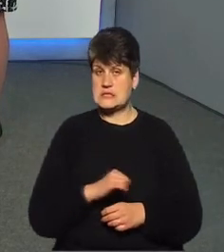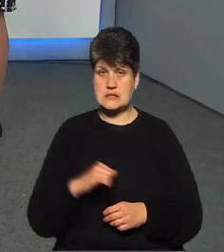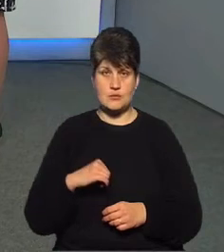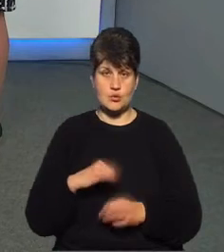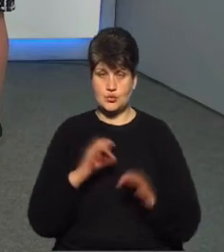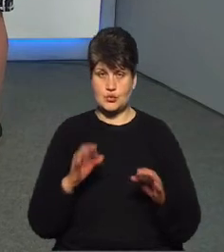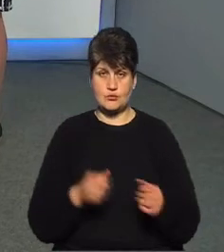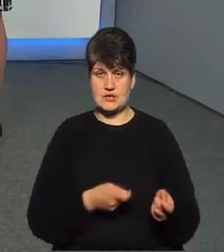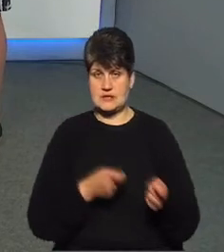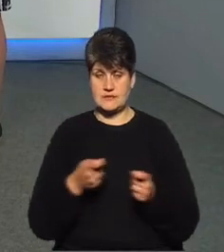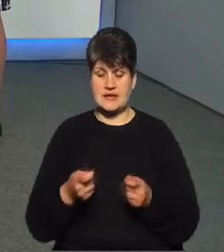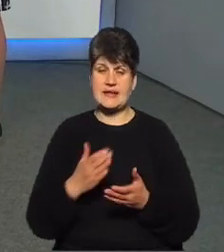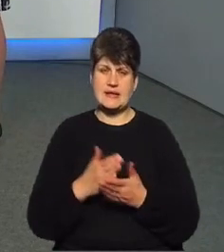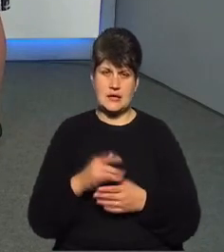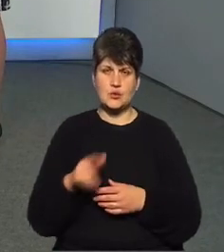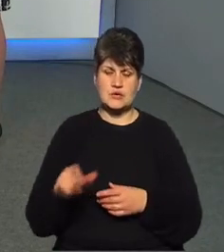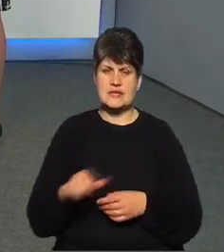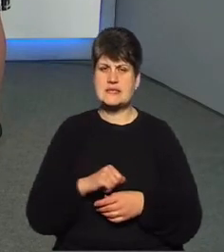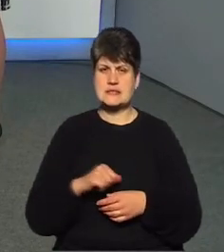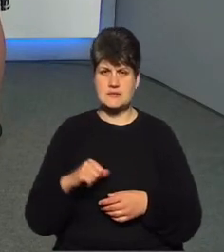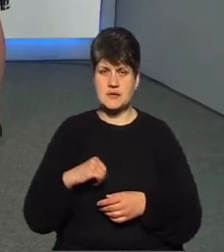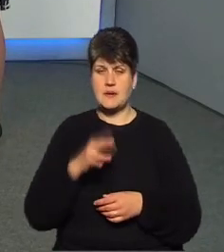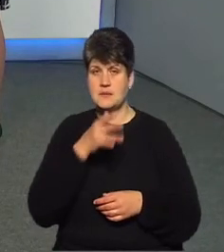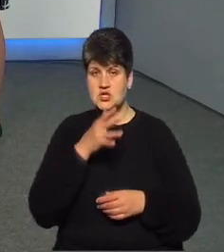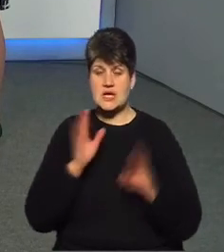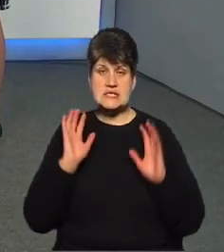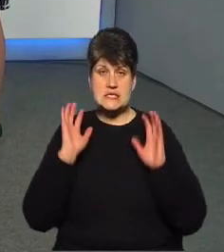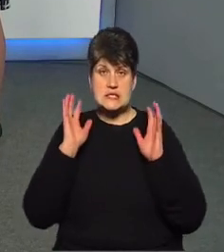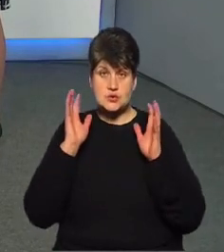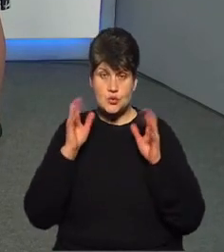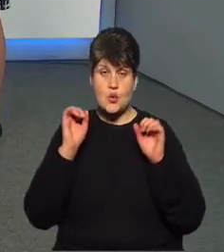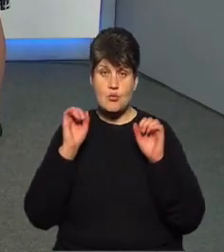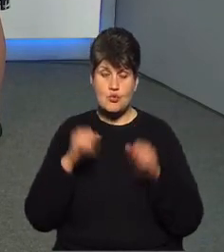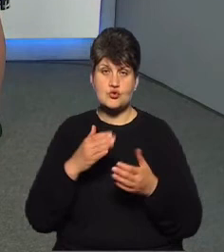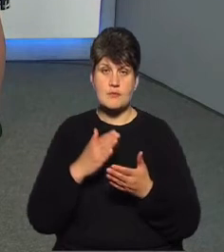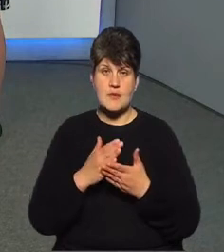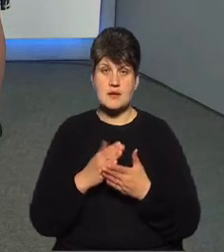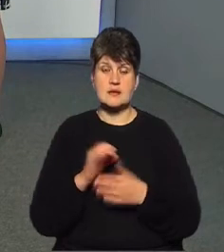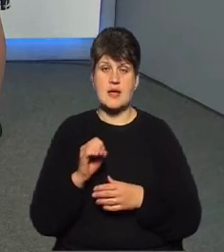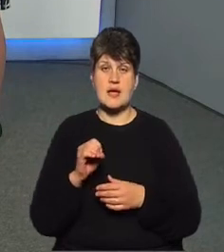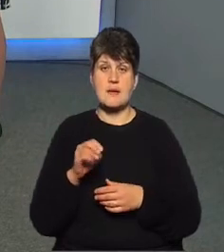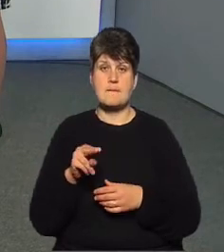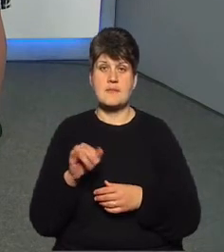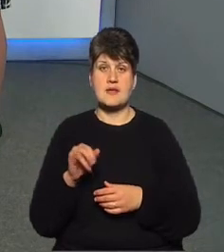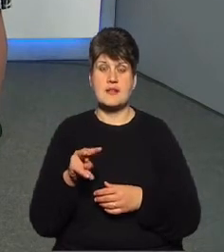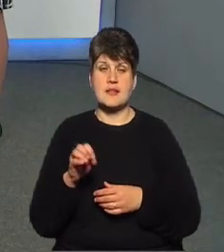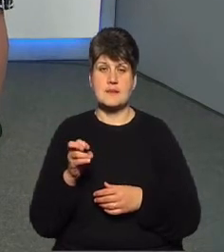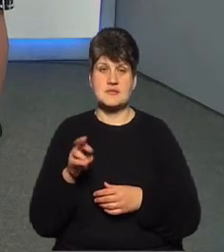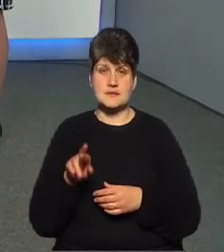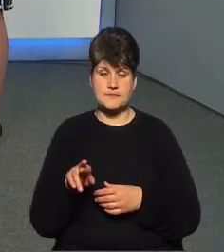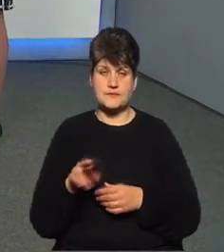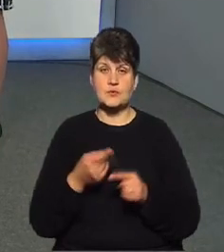пацієнти, які під час інсультусу, особливо геморагічному, можуть мати епілептичний напад. То при епілептичному нападі треба дуже